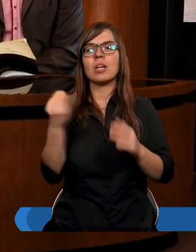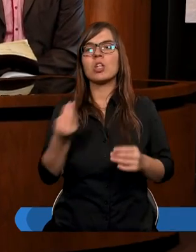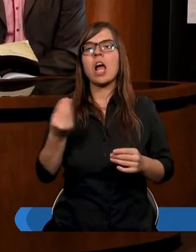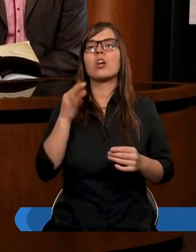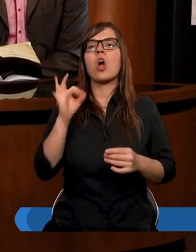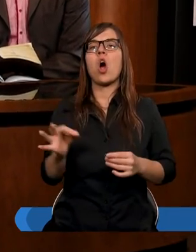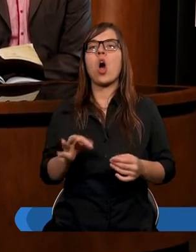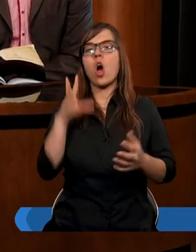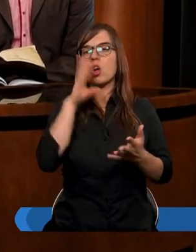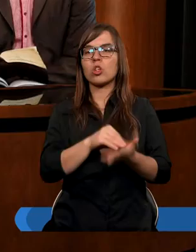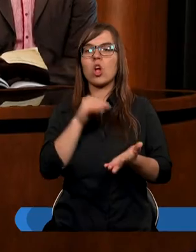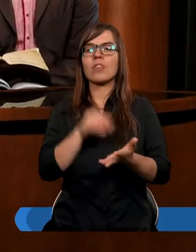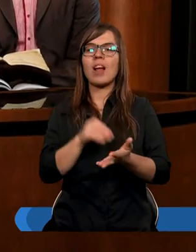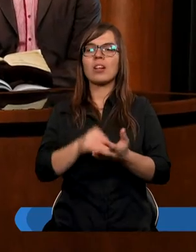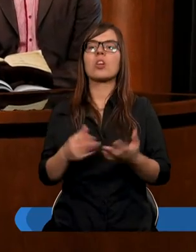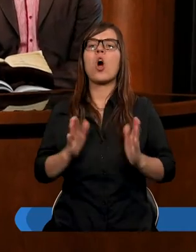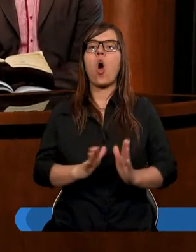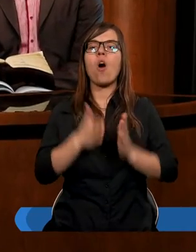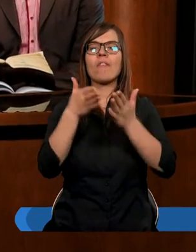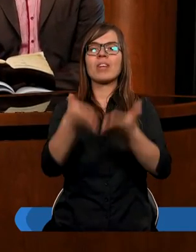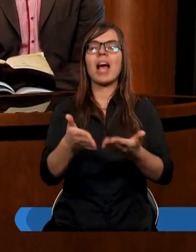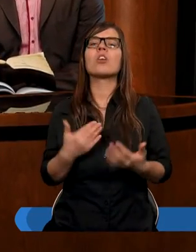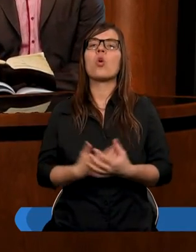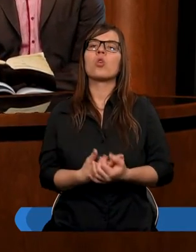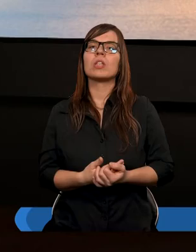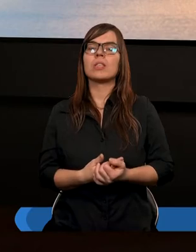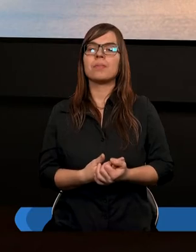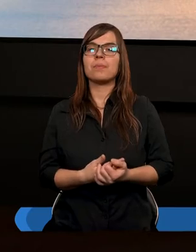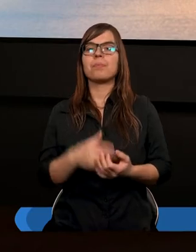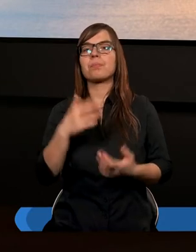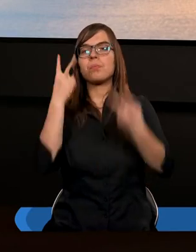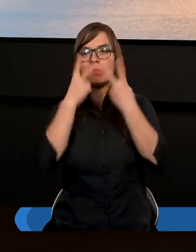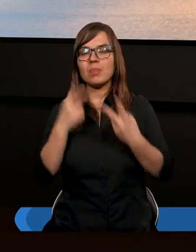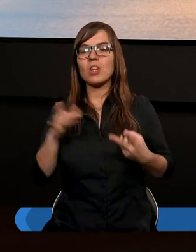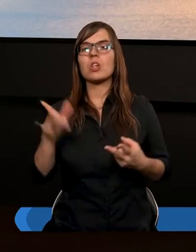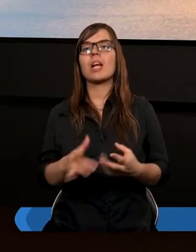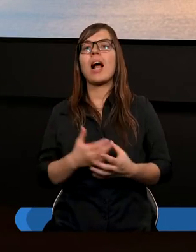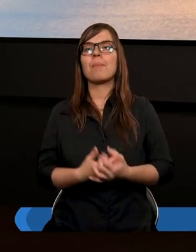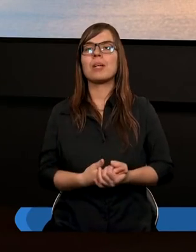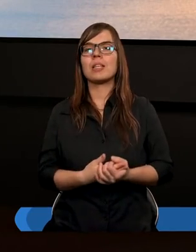o doświadczeniu ofiarności czytamy